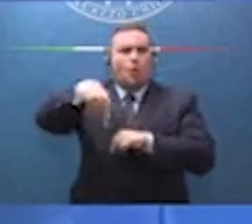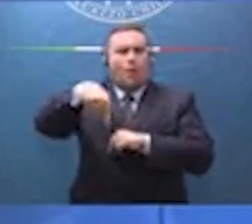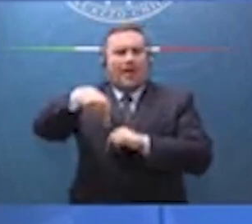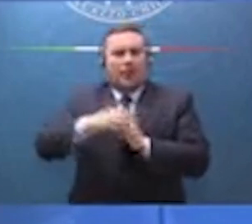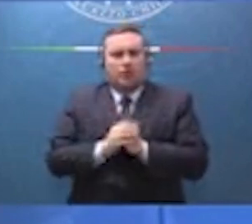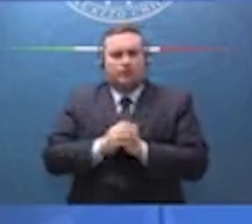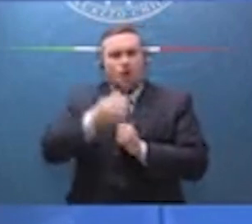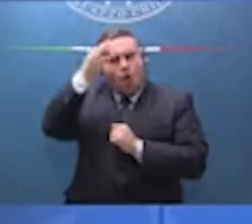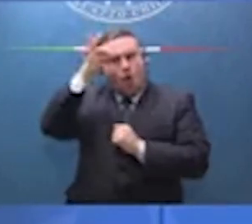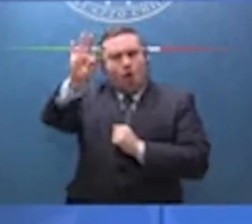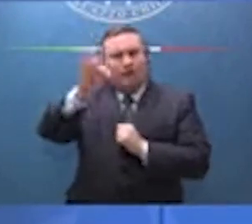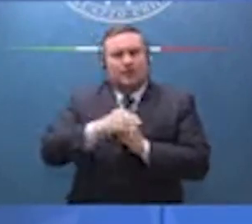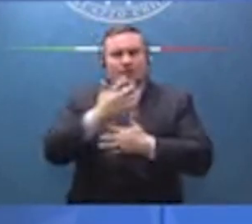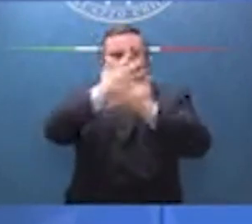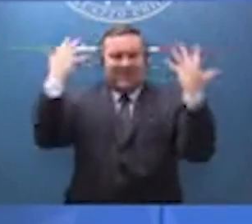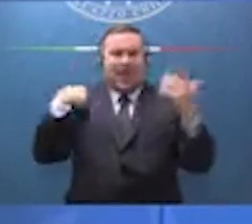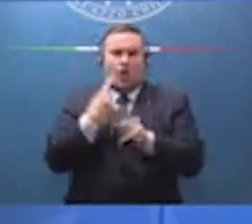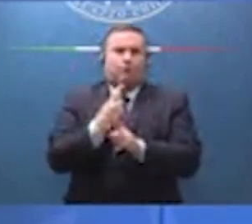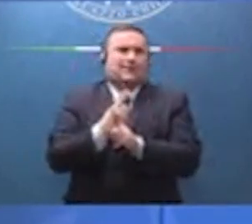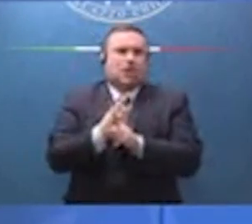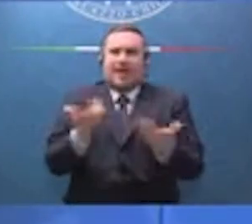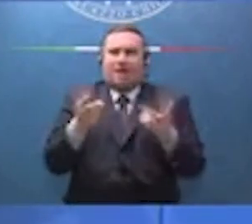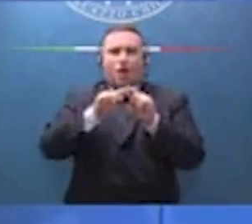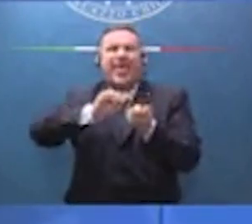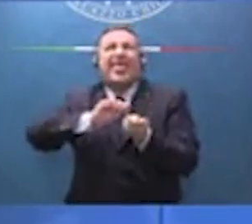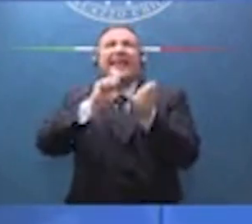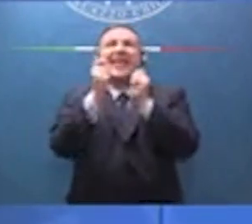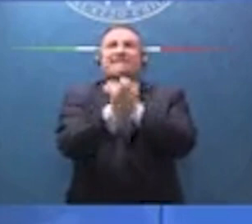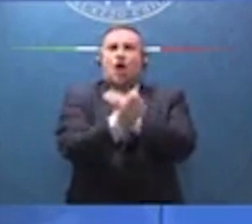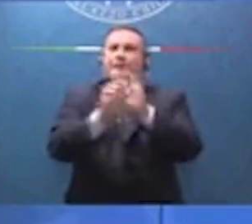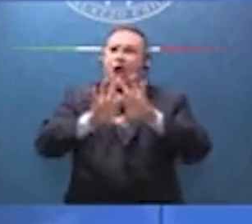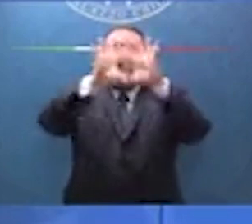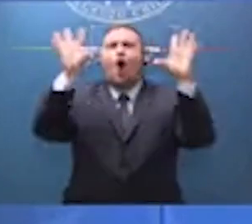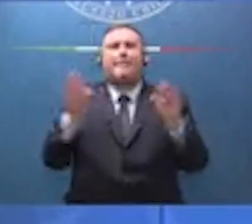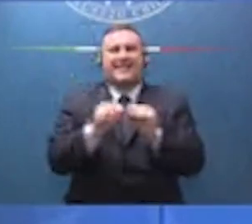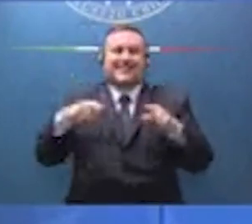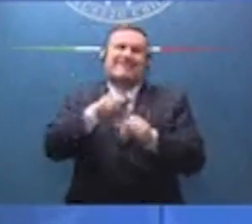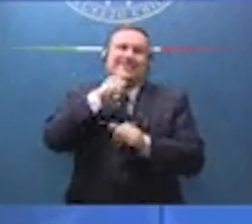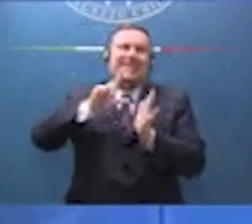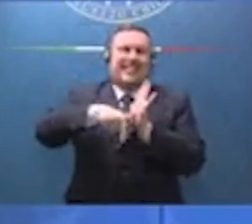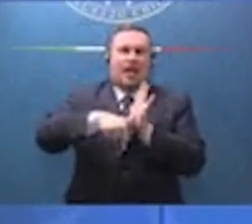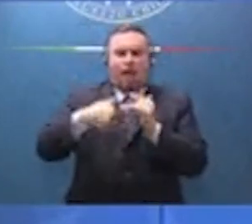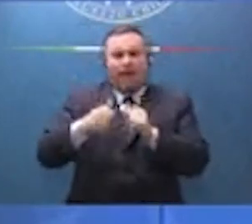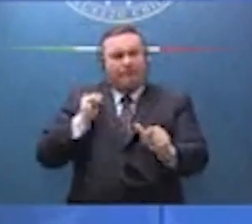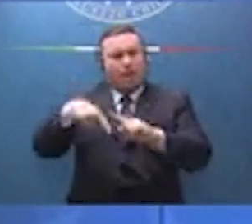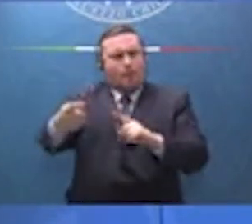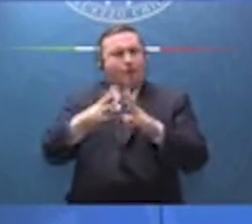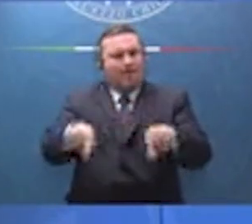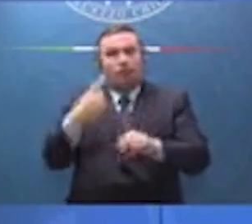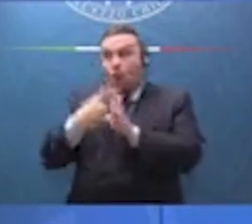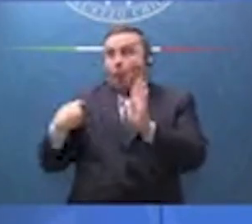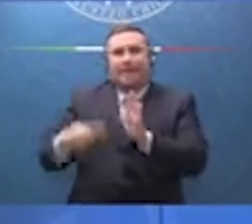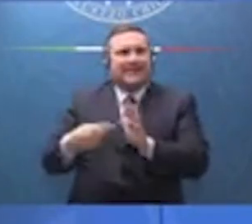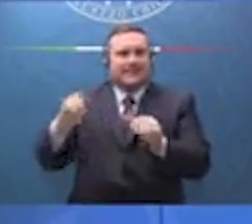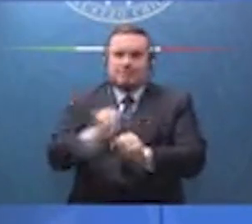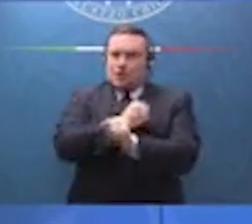Avremmo ovviamente avuto bisogno di più tempo per fare una riforma complessiva che faremo di questa materia. In un mese non eravamo nella condizione